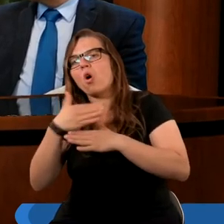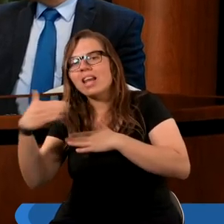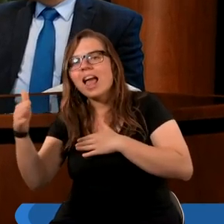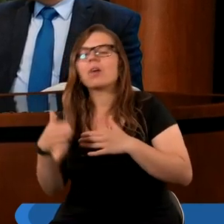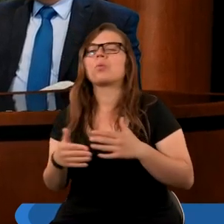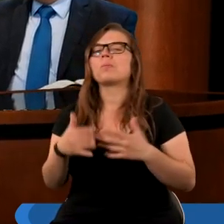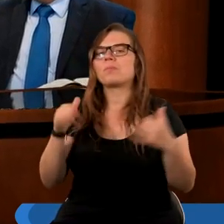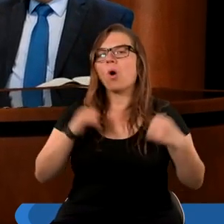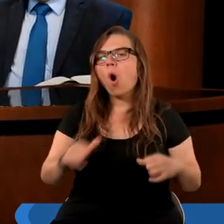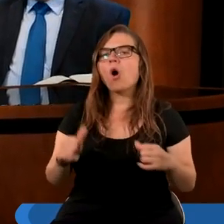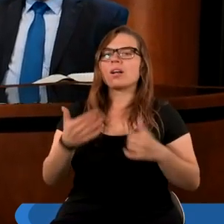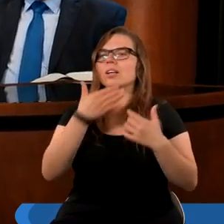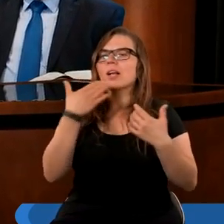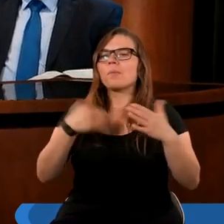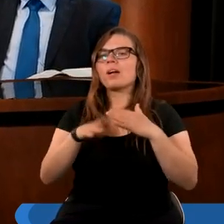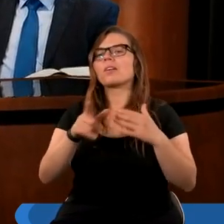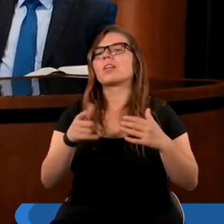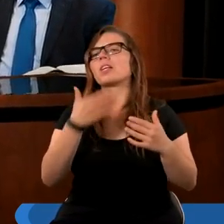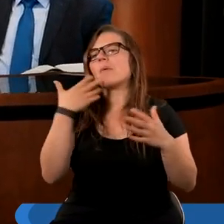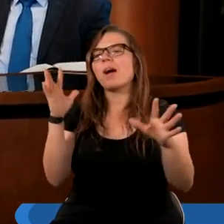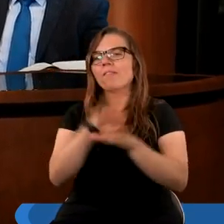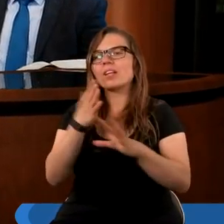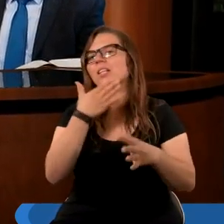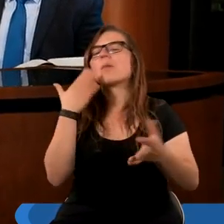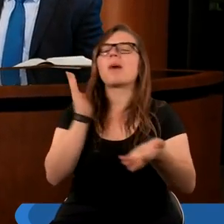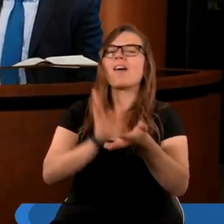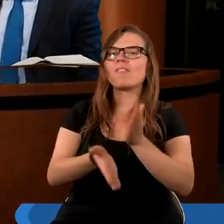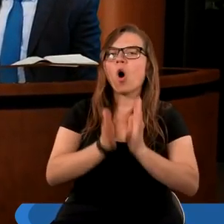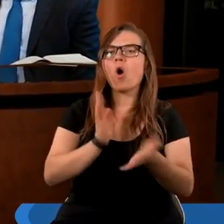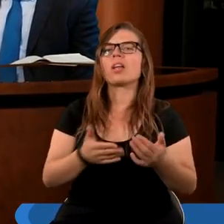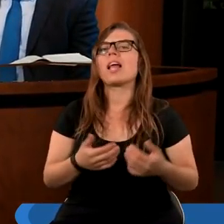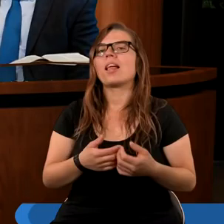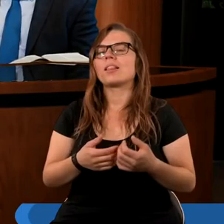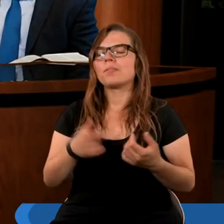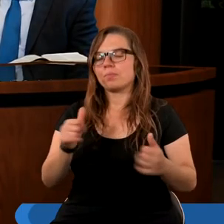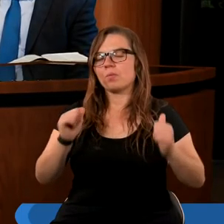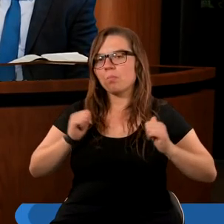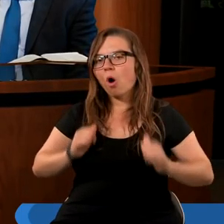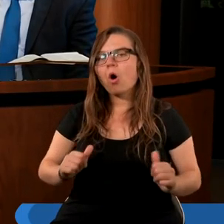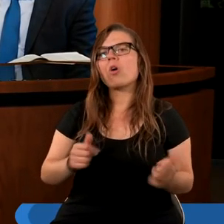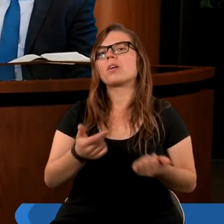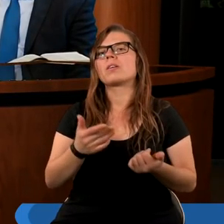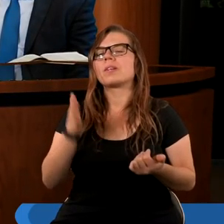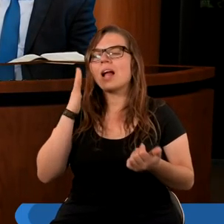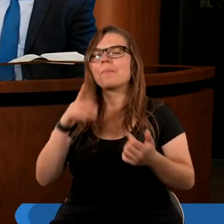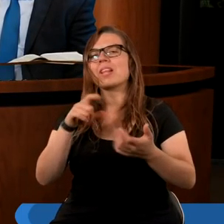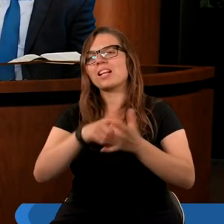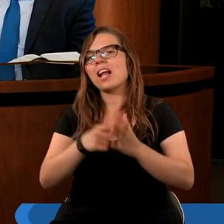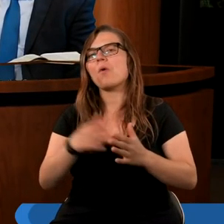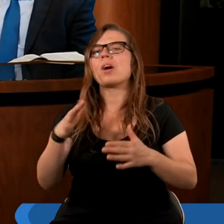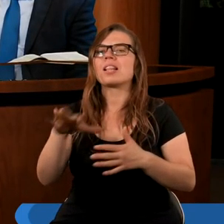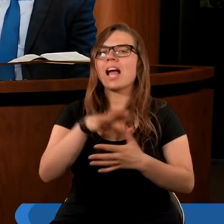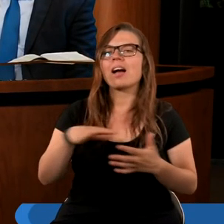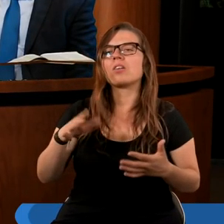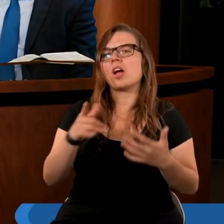spokojnym. Nie ma tutaj wyjścia też, nie ma wiatrów, nie ma wojen. Czyli tak spokojnie, z niezamieszkałego terenu